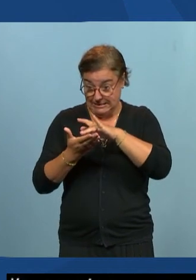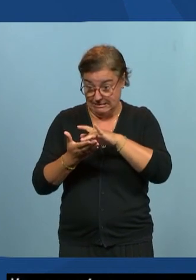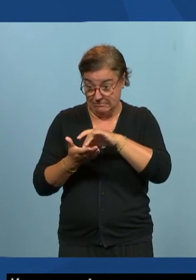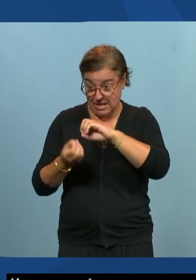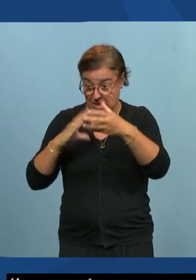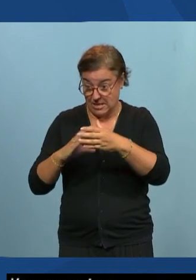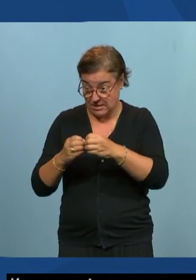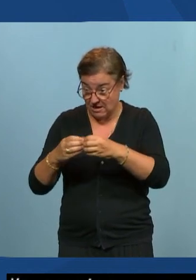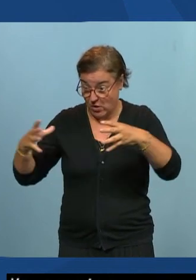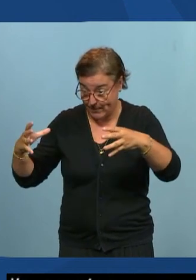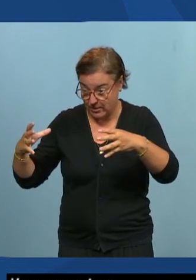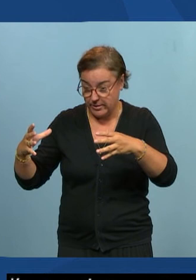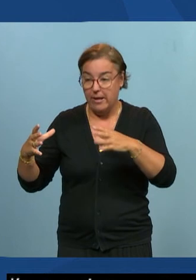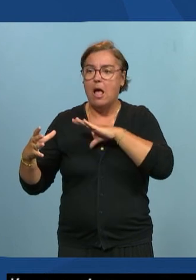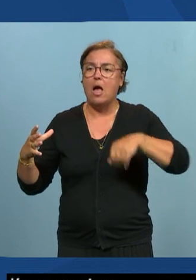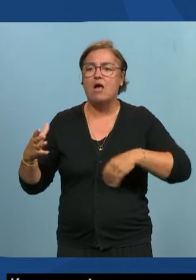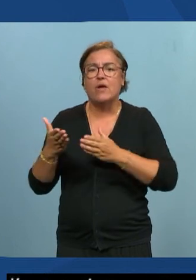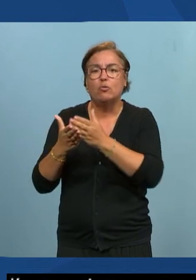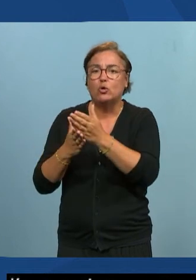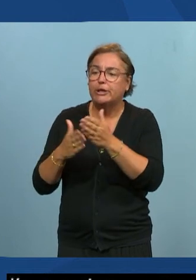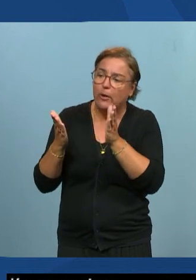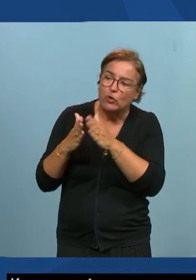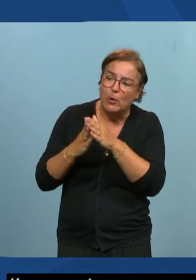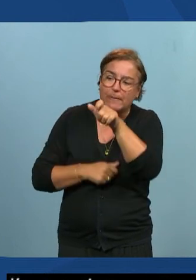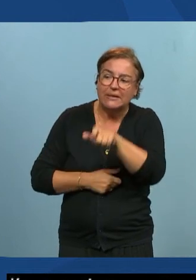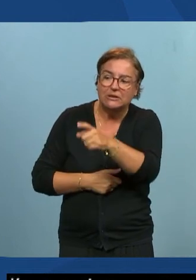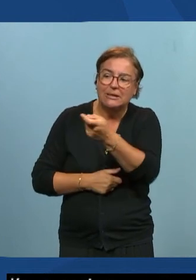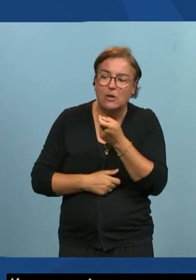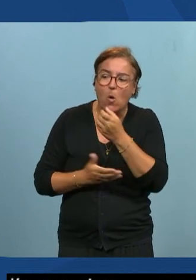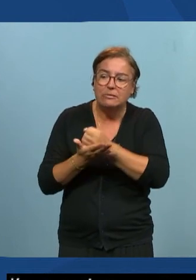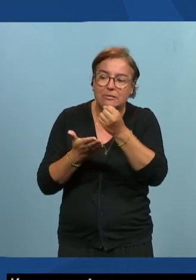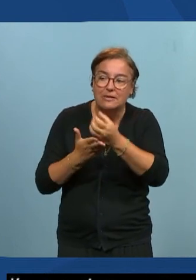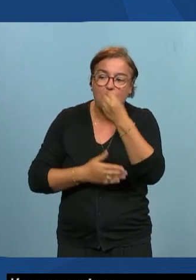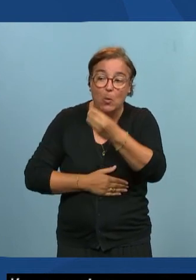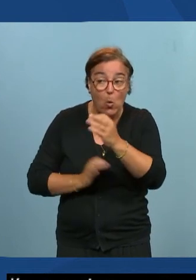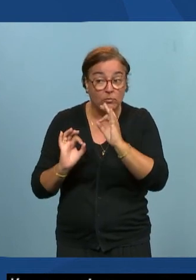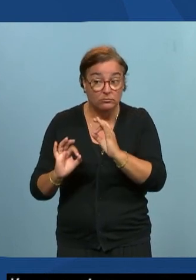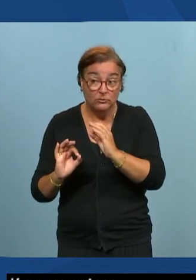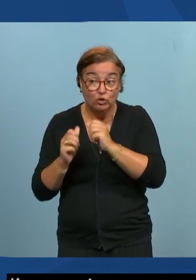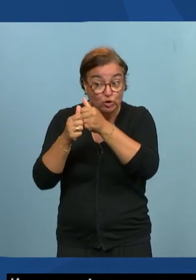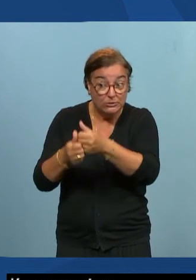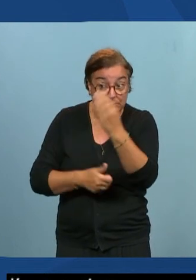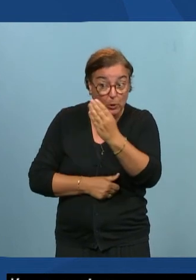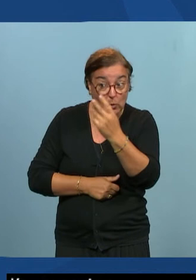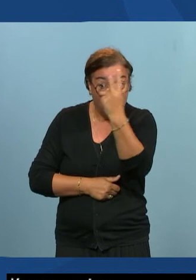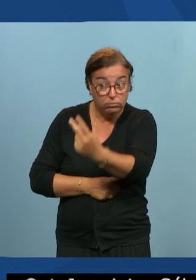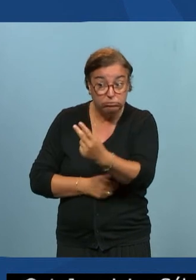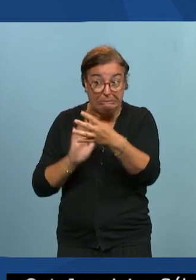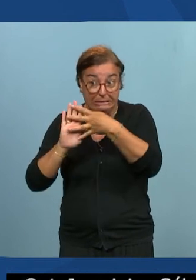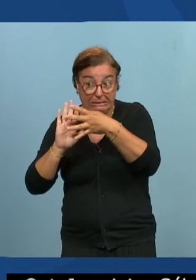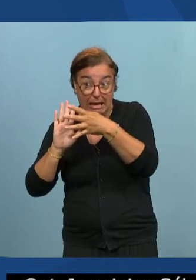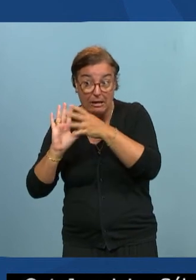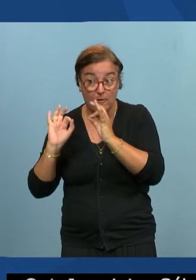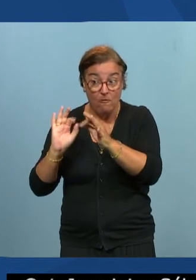au bout d'un projet on demande aux clients de tester si ça correspond à leurs besoins si les critères